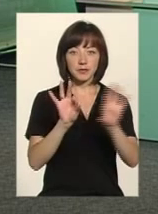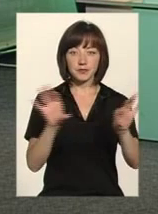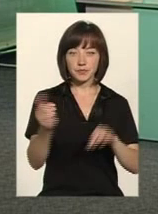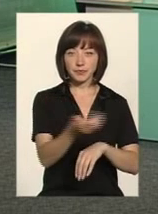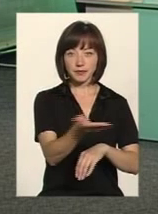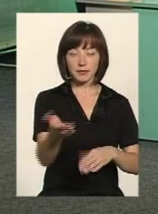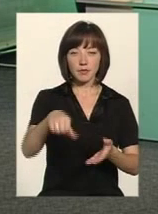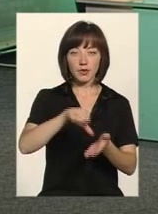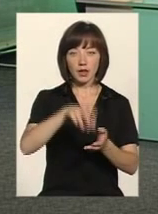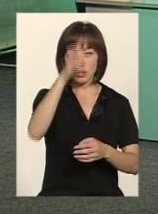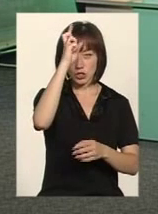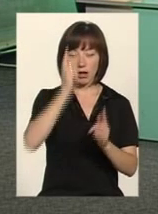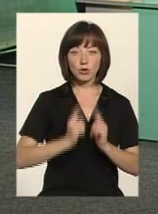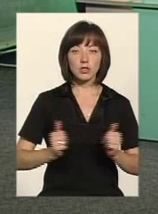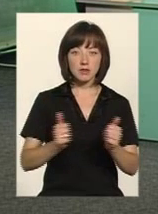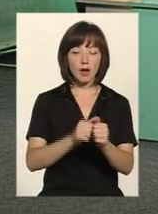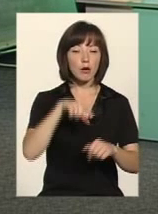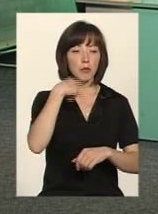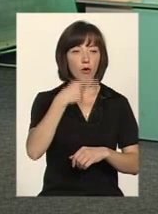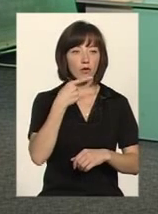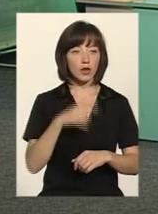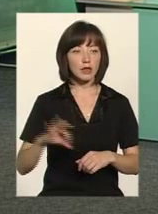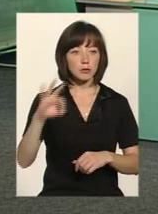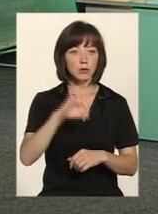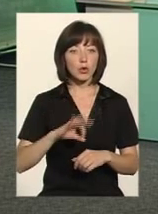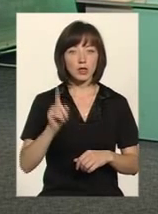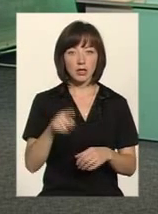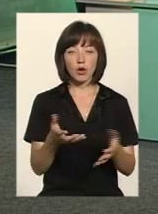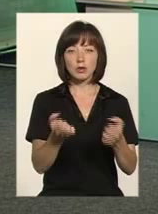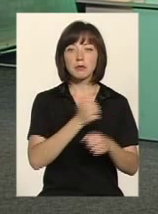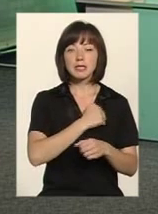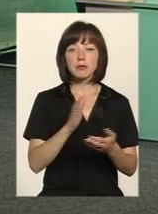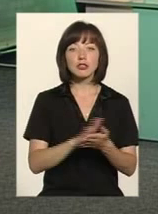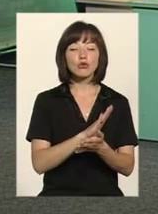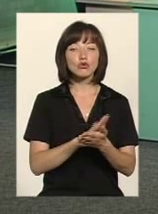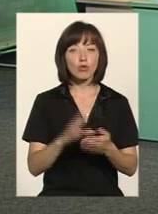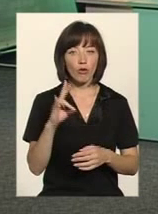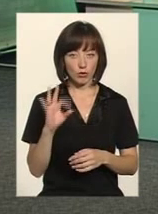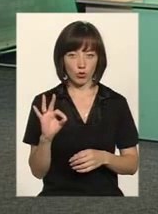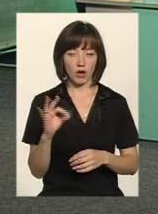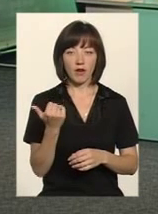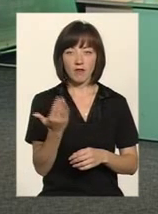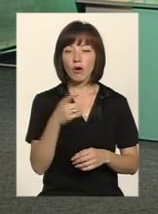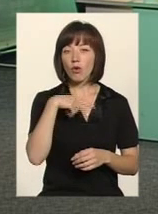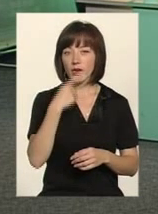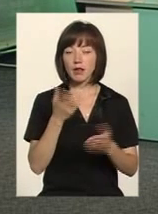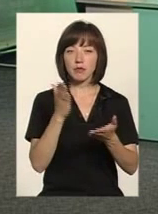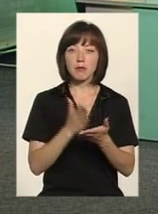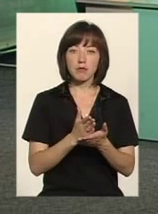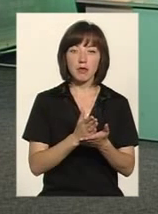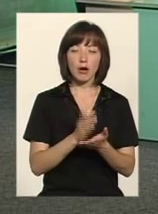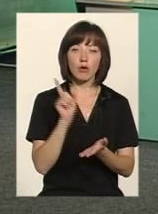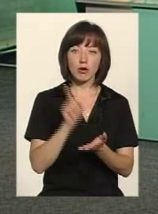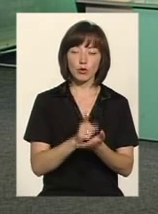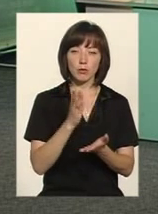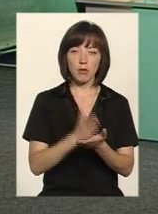державної сфери, щоб говорити про те, що можуть отримати бійці безкоштовно. І ви говорили, що вони мають мати